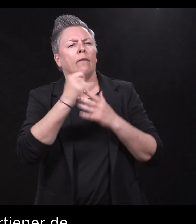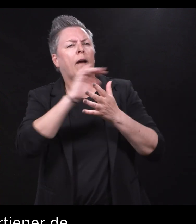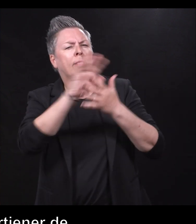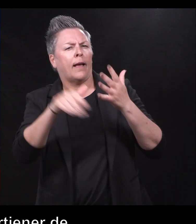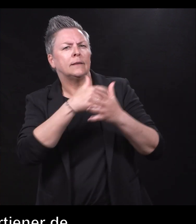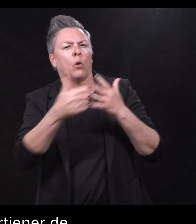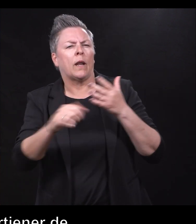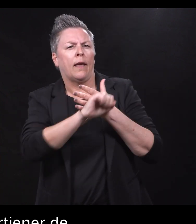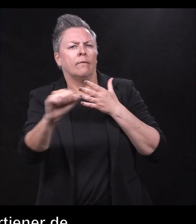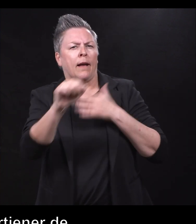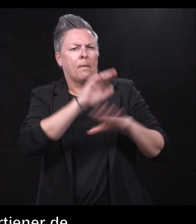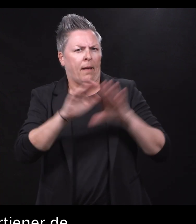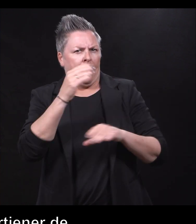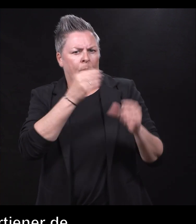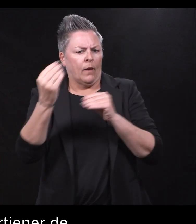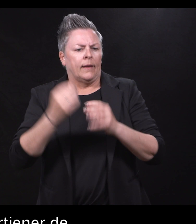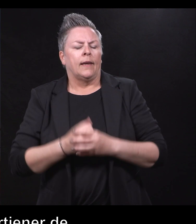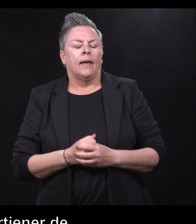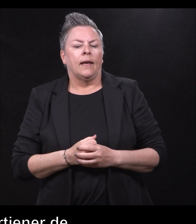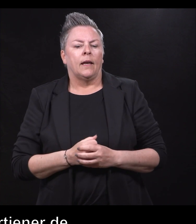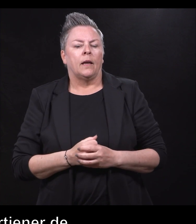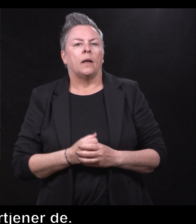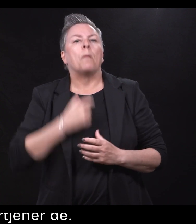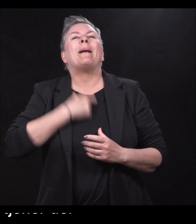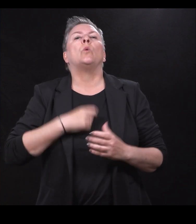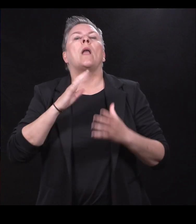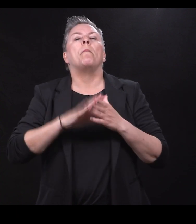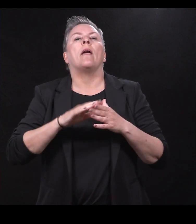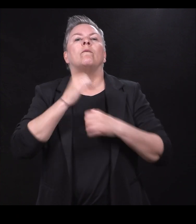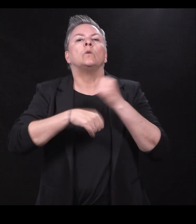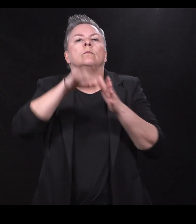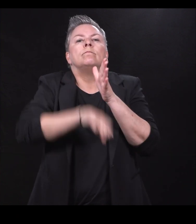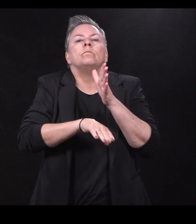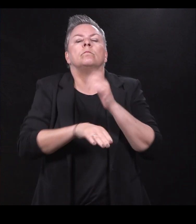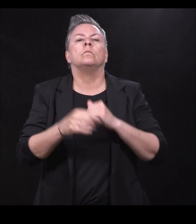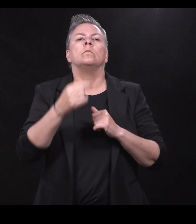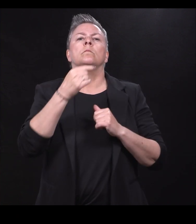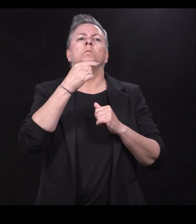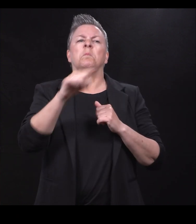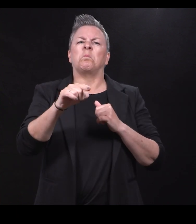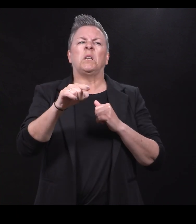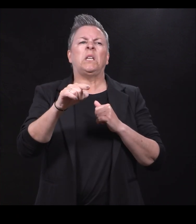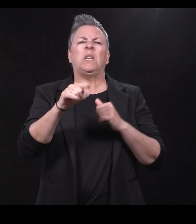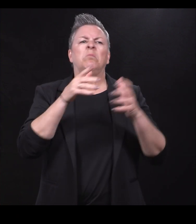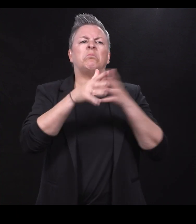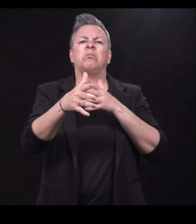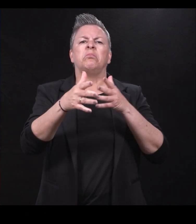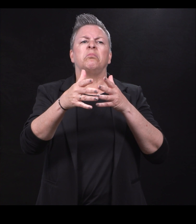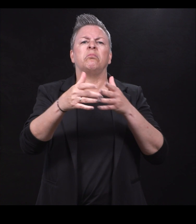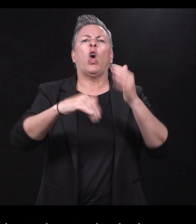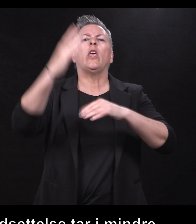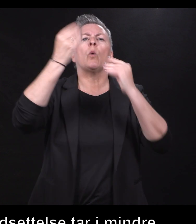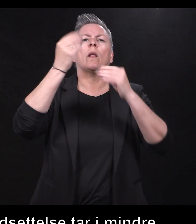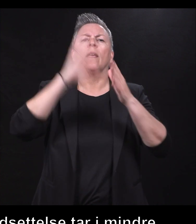vernefeierutdanningen. Personer med funksjonsnedsettelser de tar i mindre grad høyere utdanning enn andre.